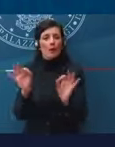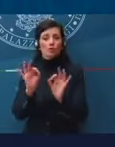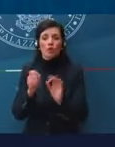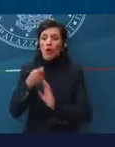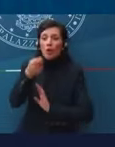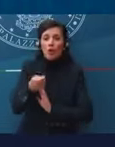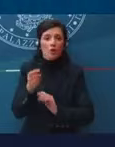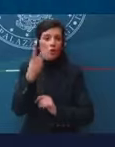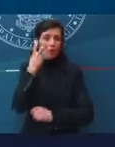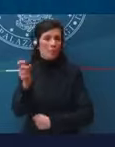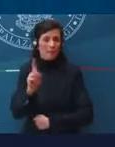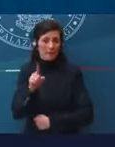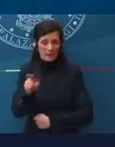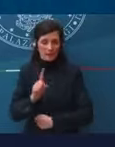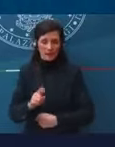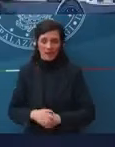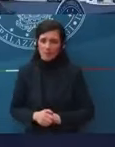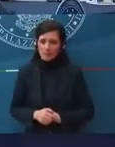ammortizzatori sociali.